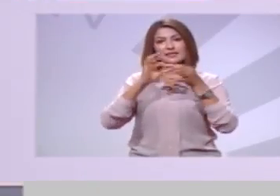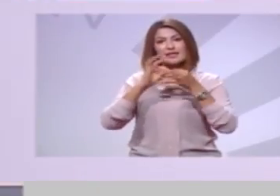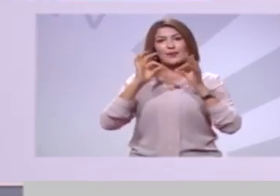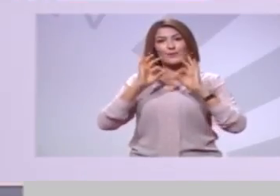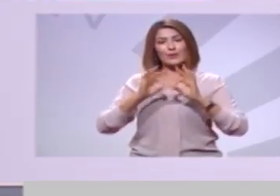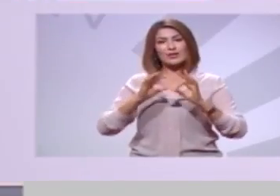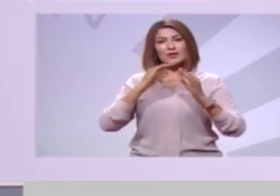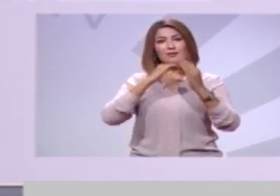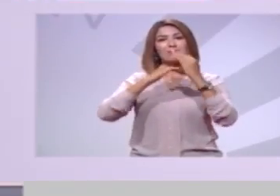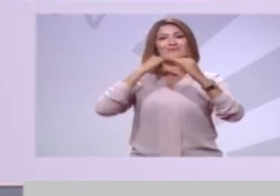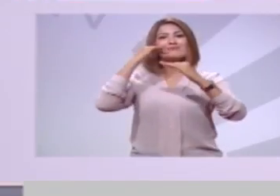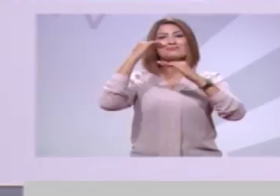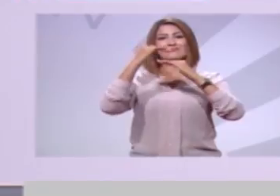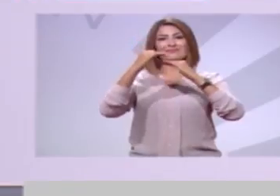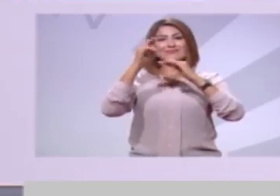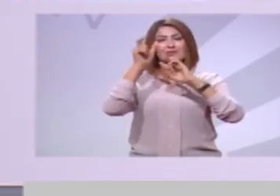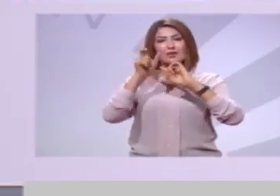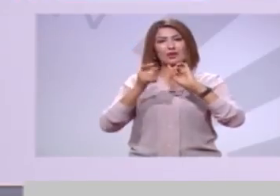السامية نعم